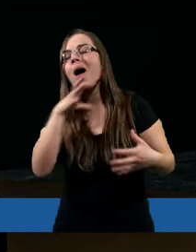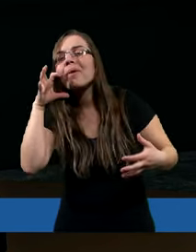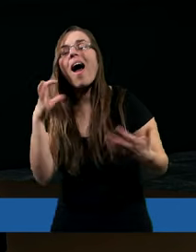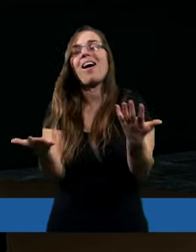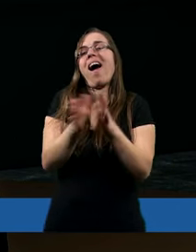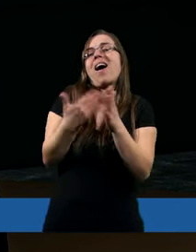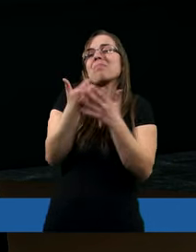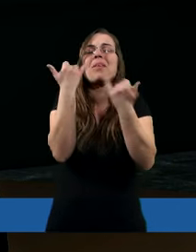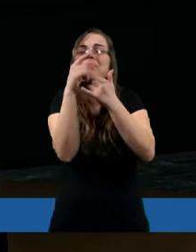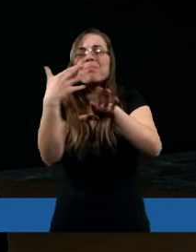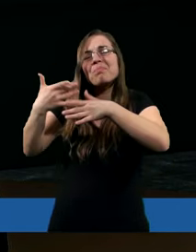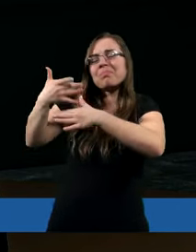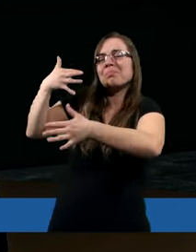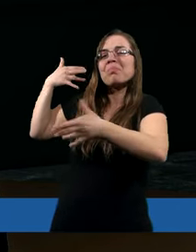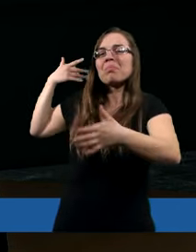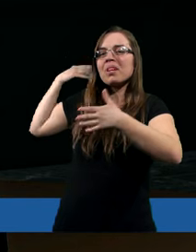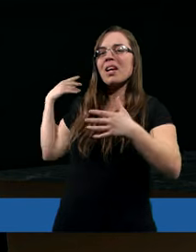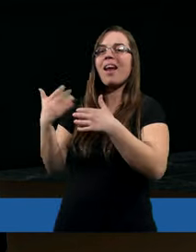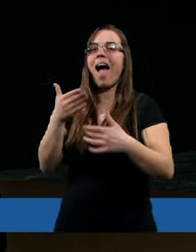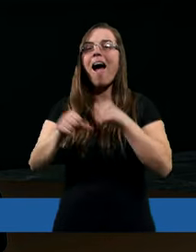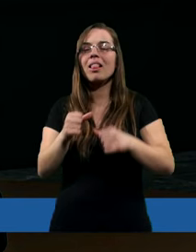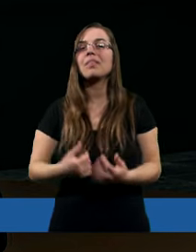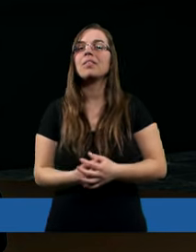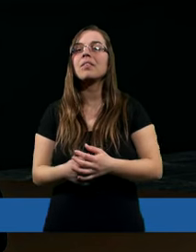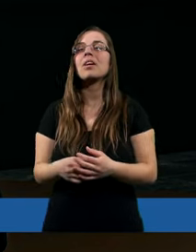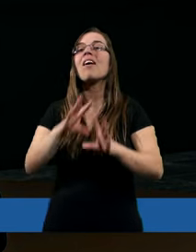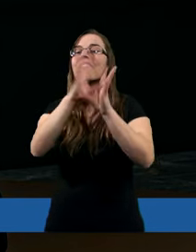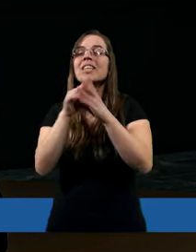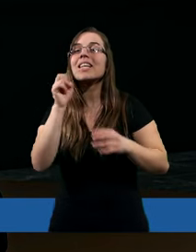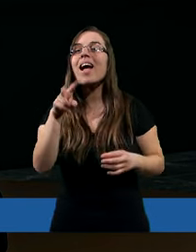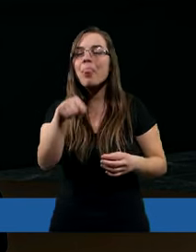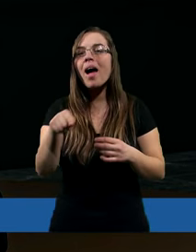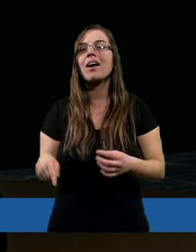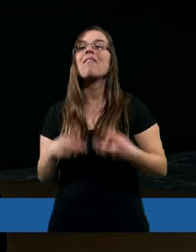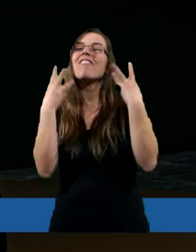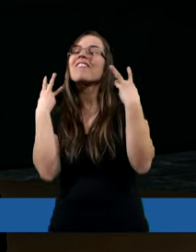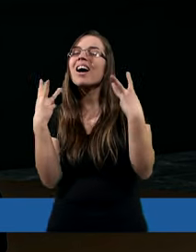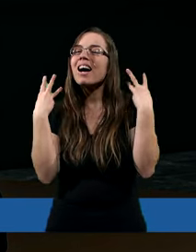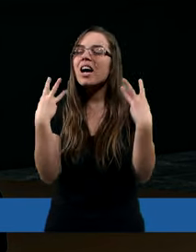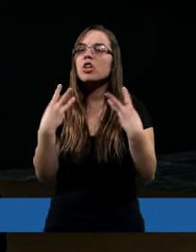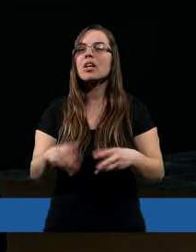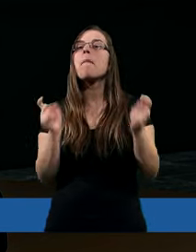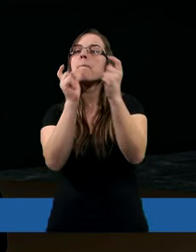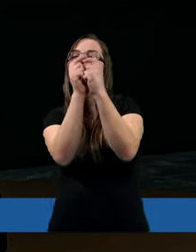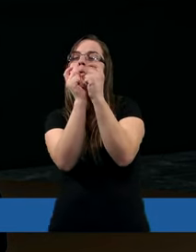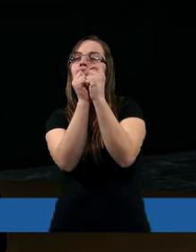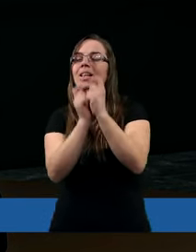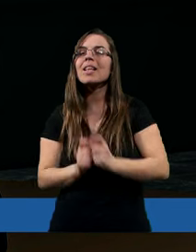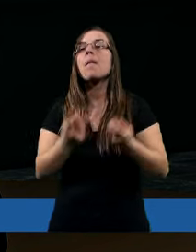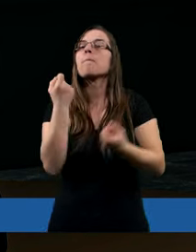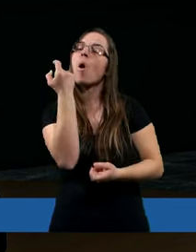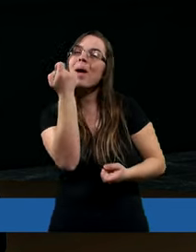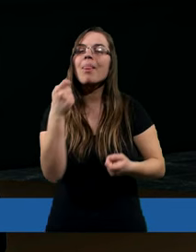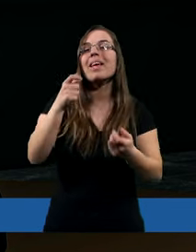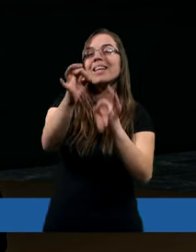nawet może jeszcze wcześniej, wszystkie takie ważne punkty, momenty